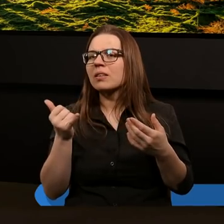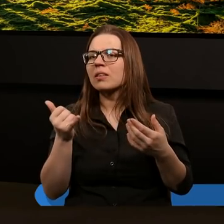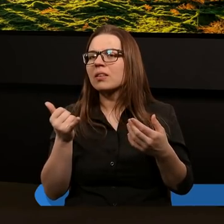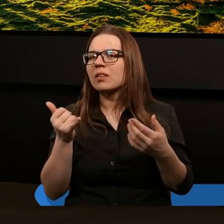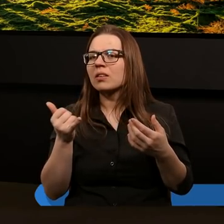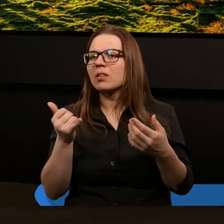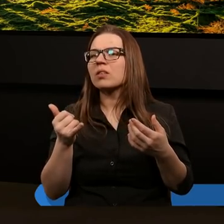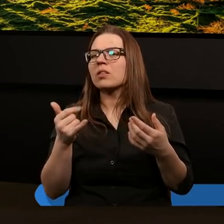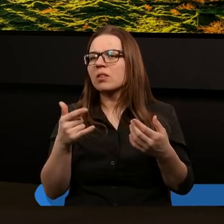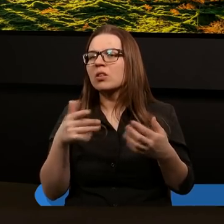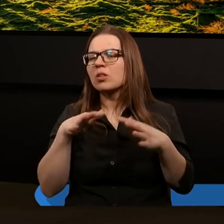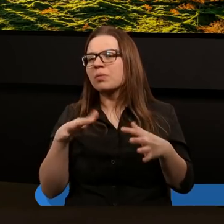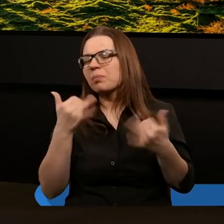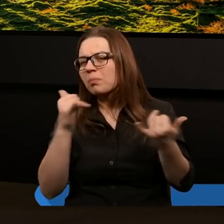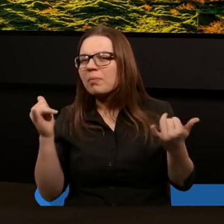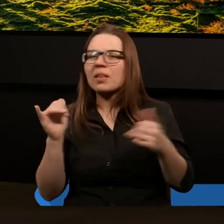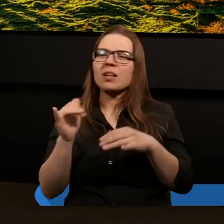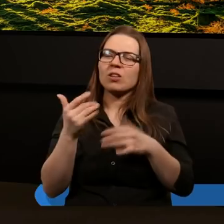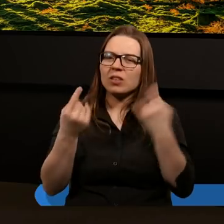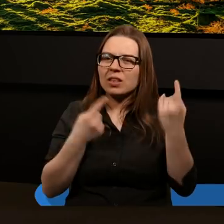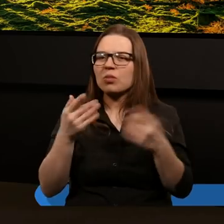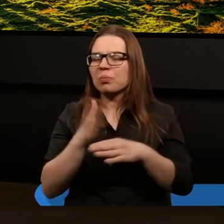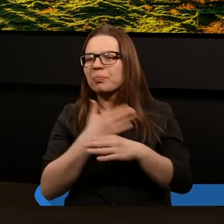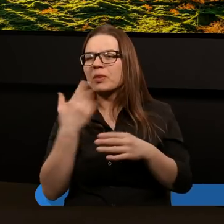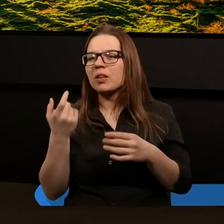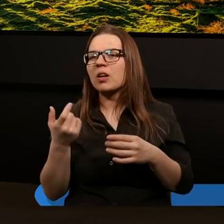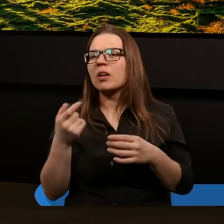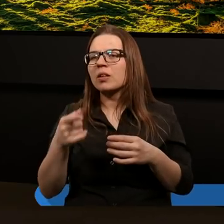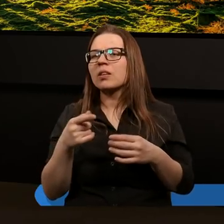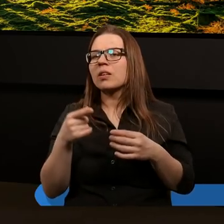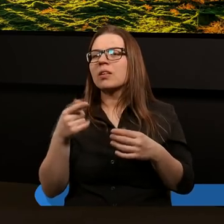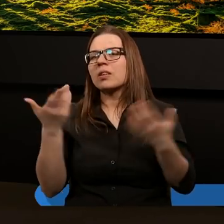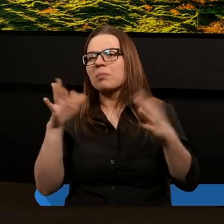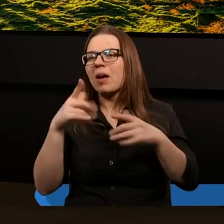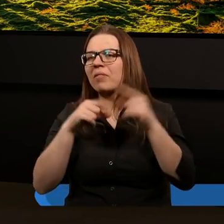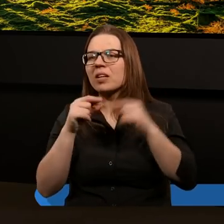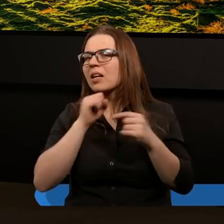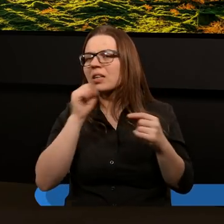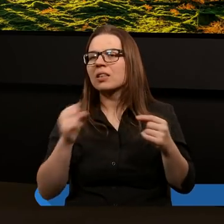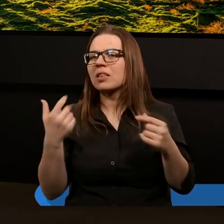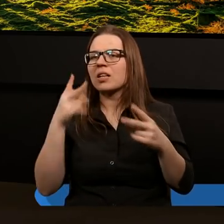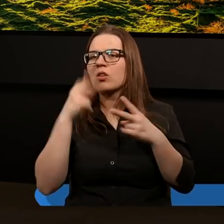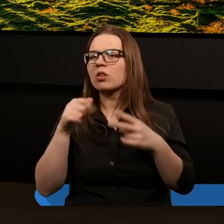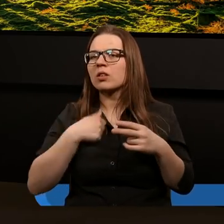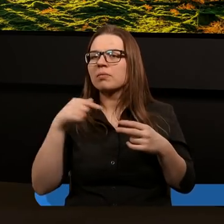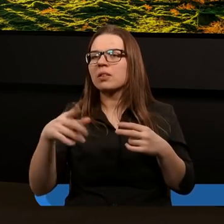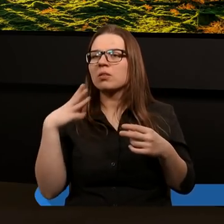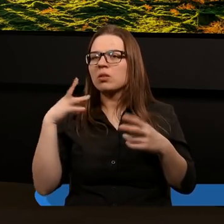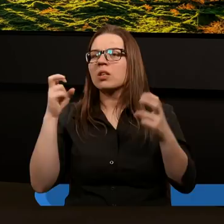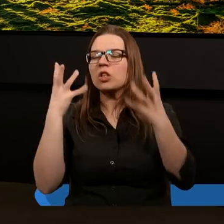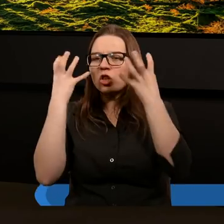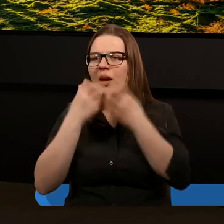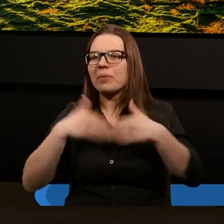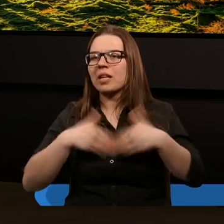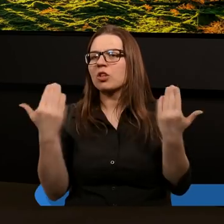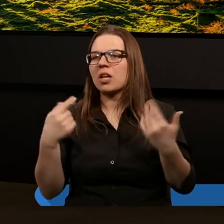było wiele różnych takich anomalii w przyrodzie tak jak spadanie gwiazd, ale nigdy nie doczytałem się, żeby był taki ciemny